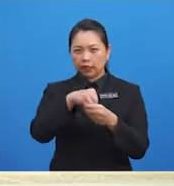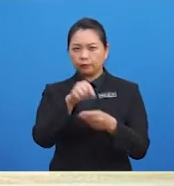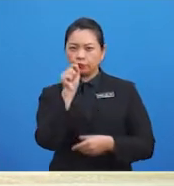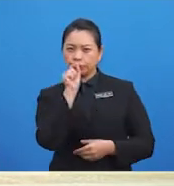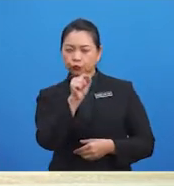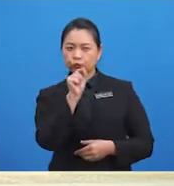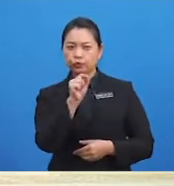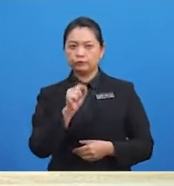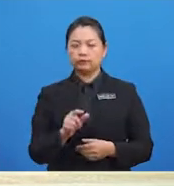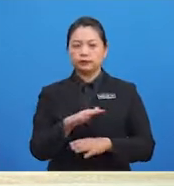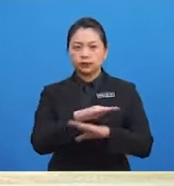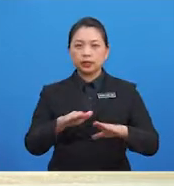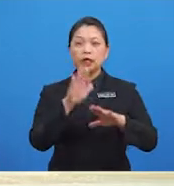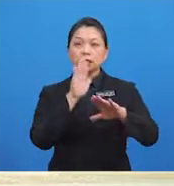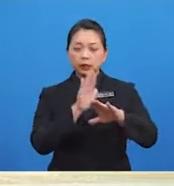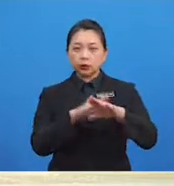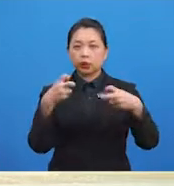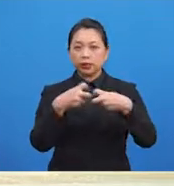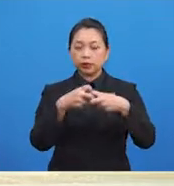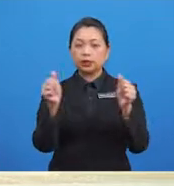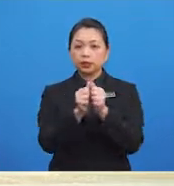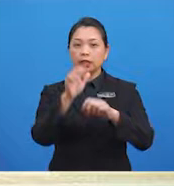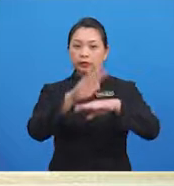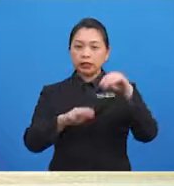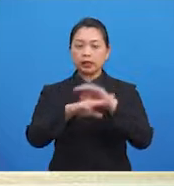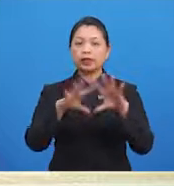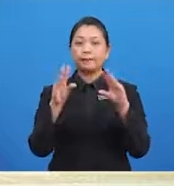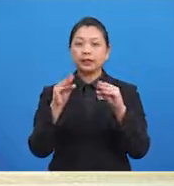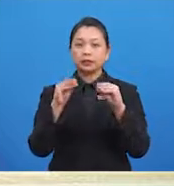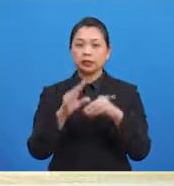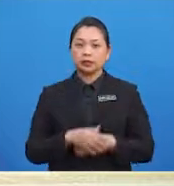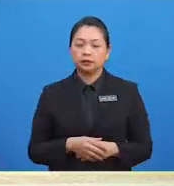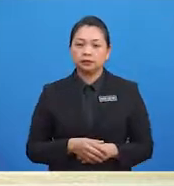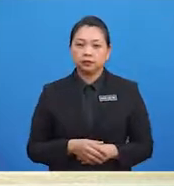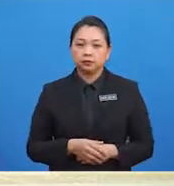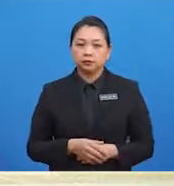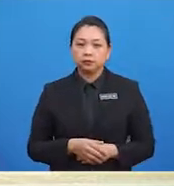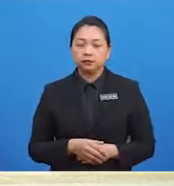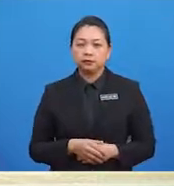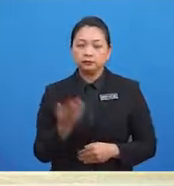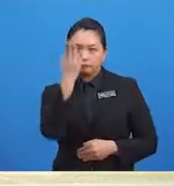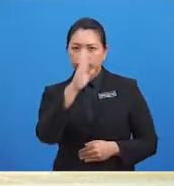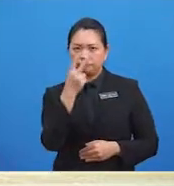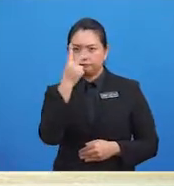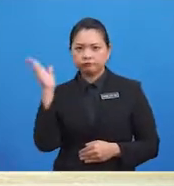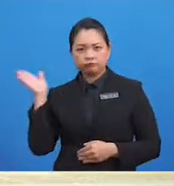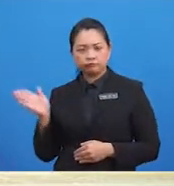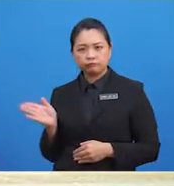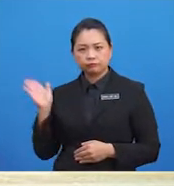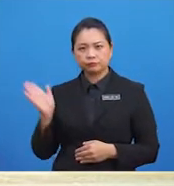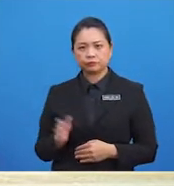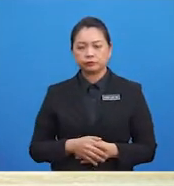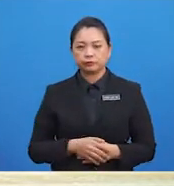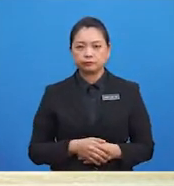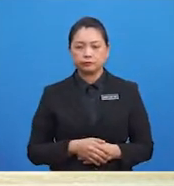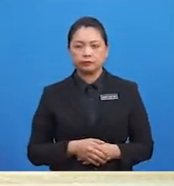pernah nampak tak jejantas dan garisan lintang? Pernah kan? Kita perlulah mematuhi